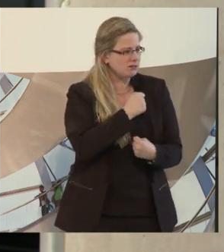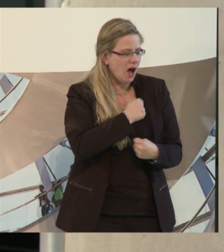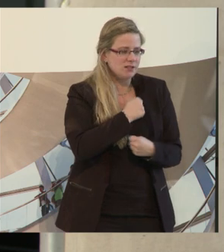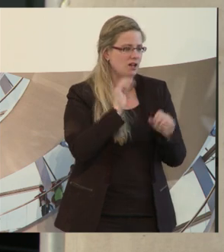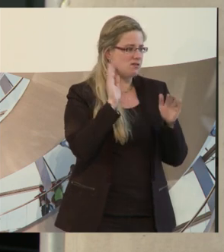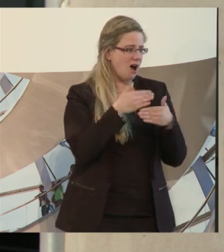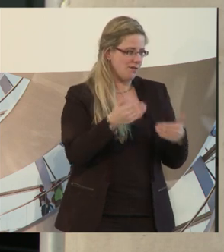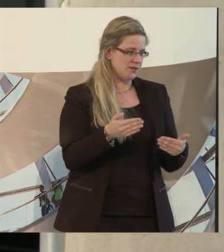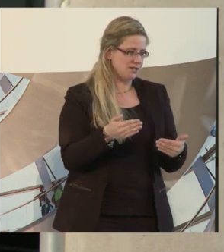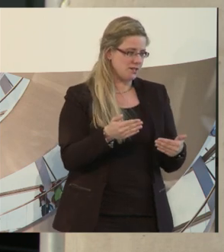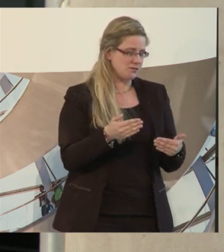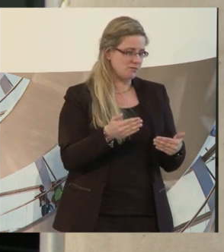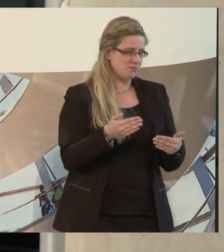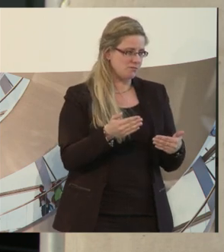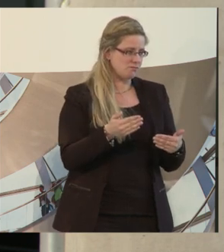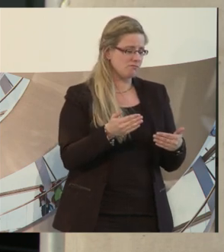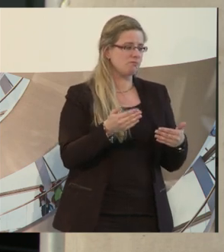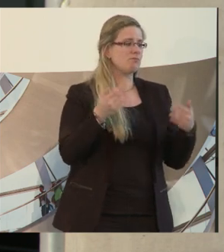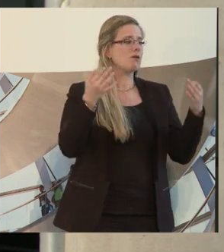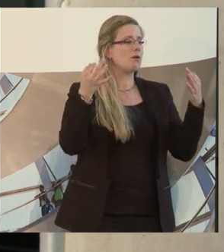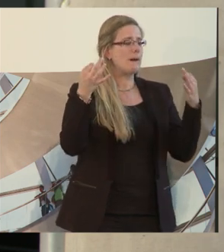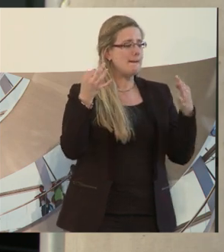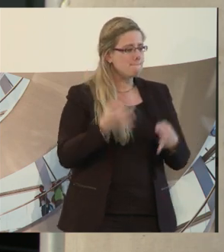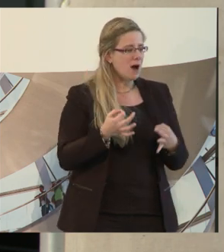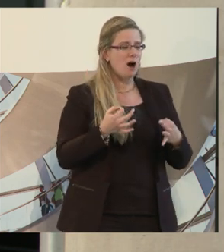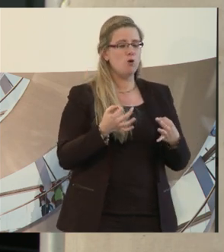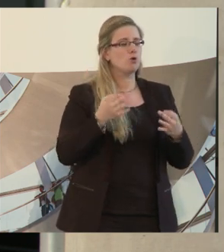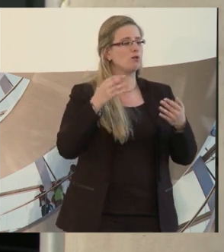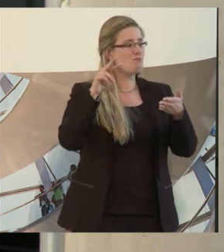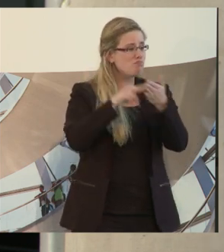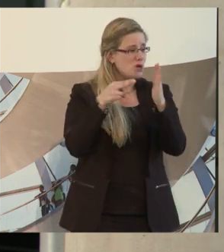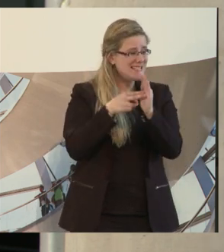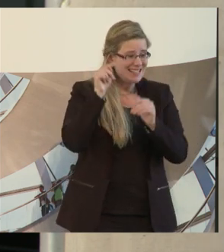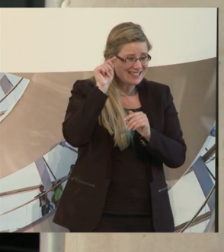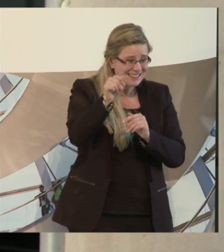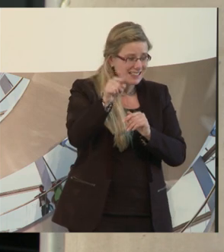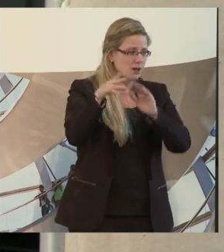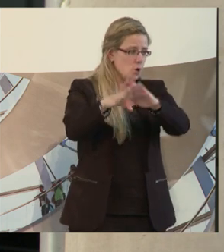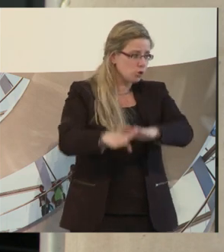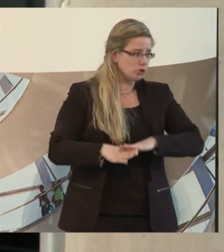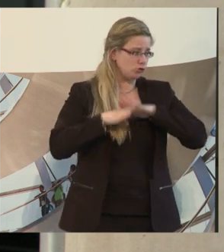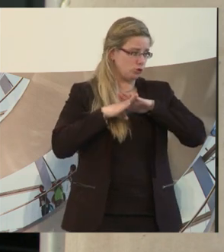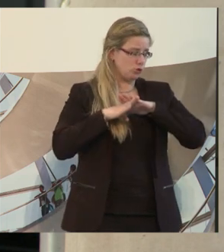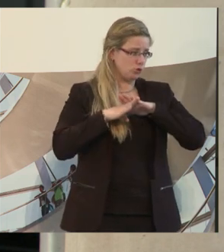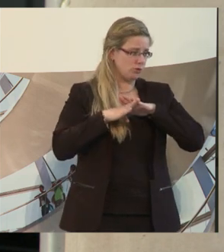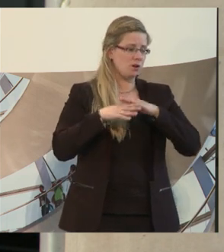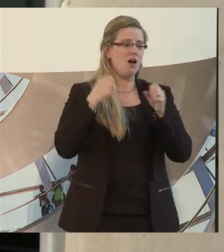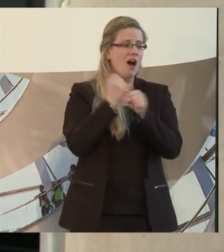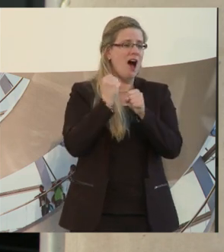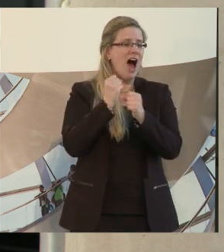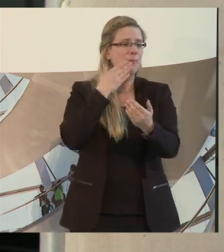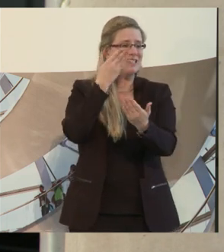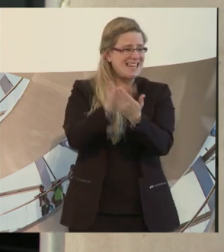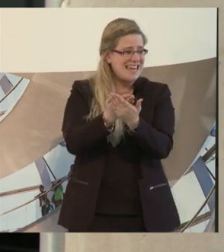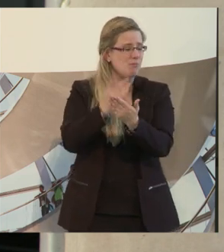Aufzählung. Aber wir müssen und da brauchen wir die unbedingte Unterstützung der Politik, dass die Arbeitgeber gestärkt werden.